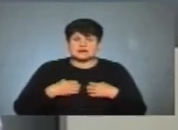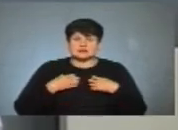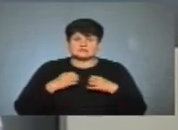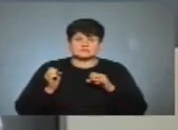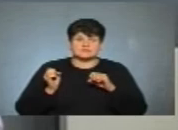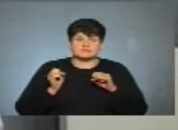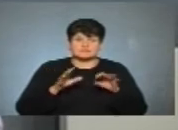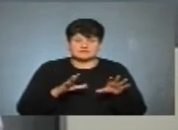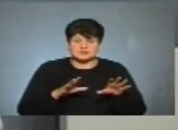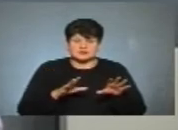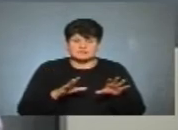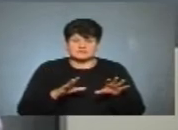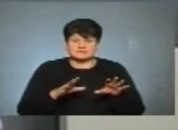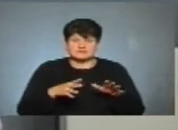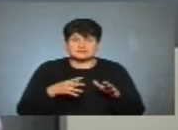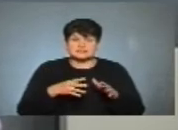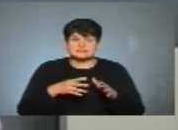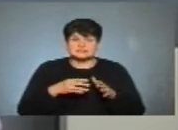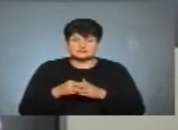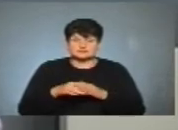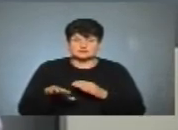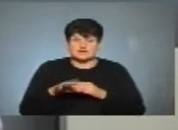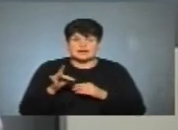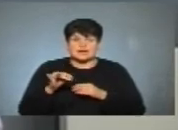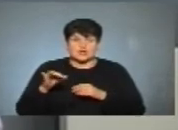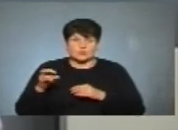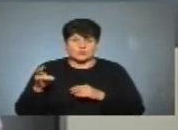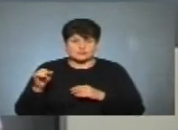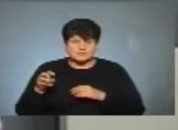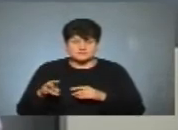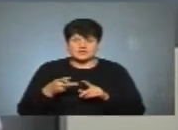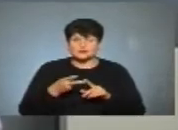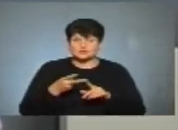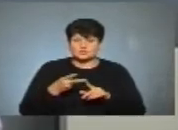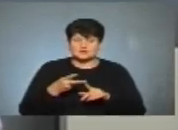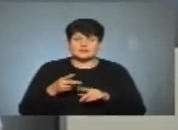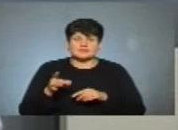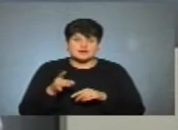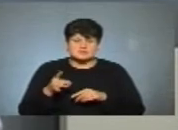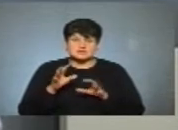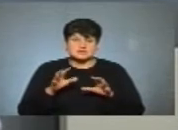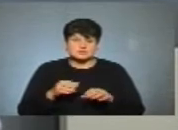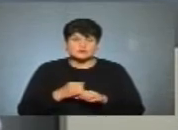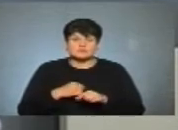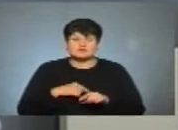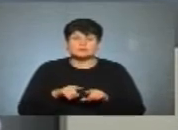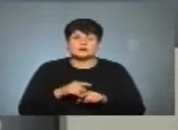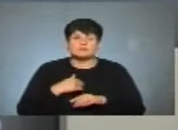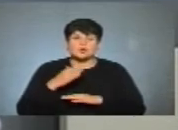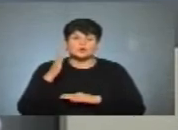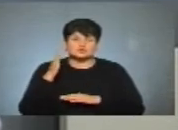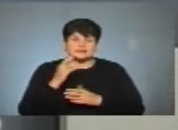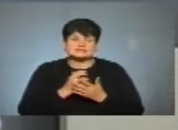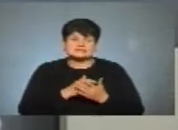віддав свою регіону. Другий раз закон зробив так, що ми проголосували за